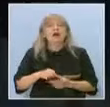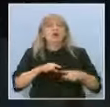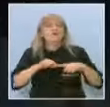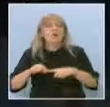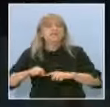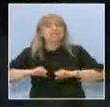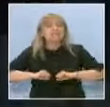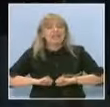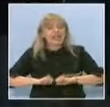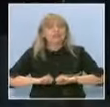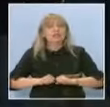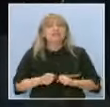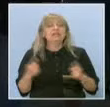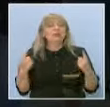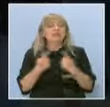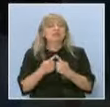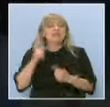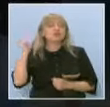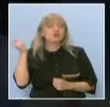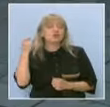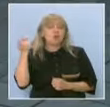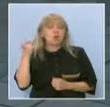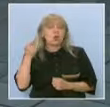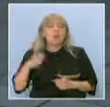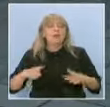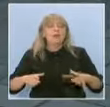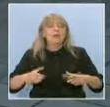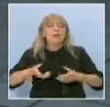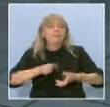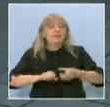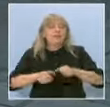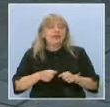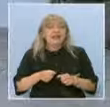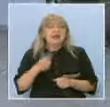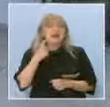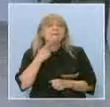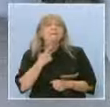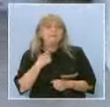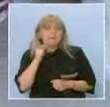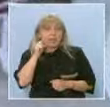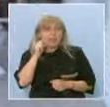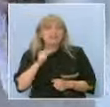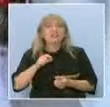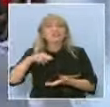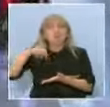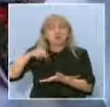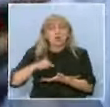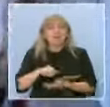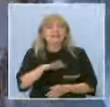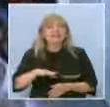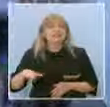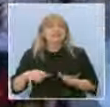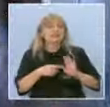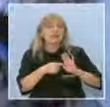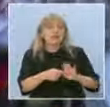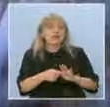ги посрещна с хоро и с традиционната питка и с мед, и с сол. Защото живота е и сладък, и с уни. Децата също демонстрираха какво